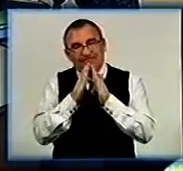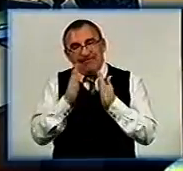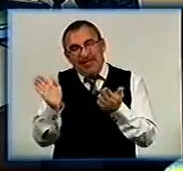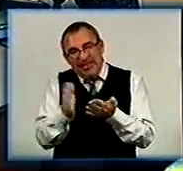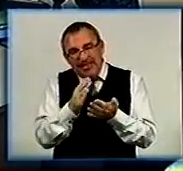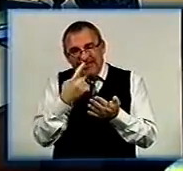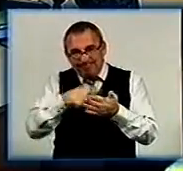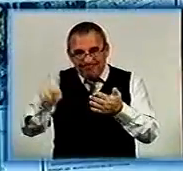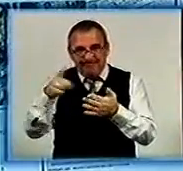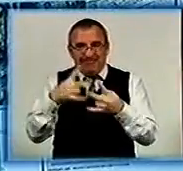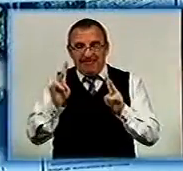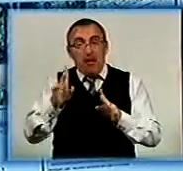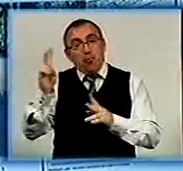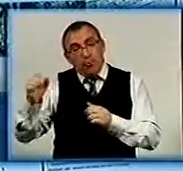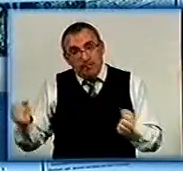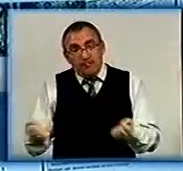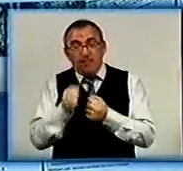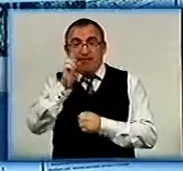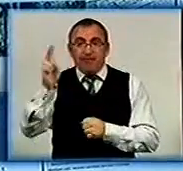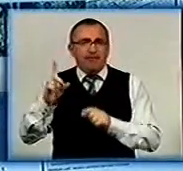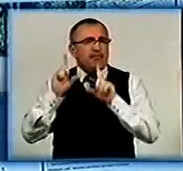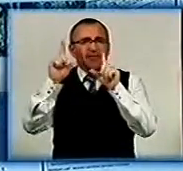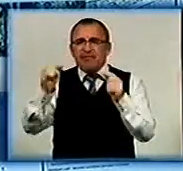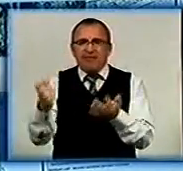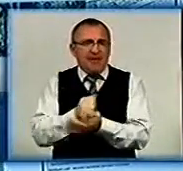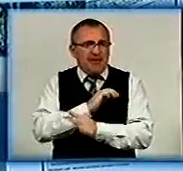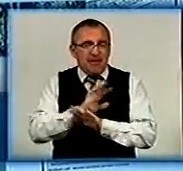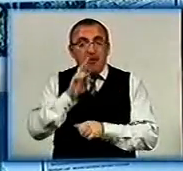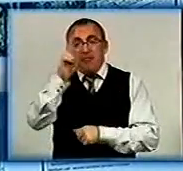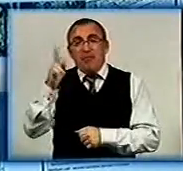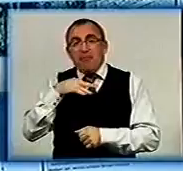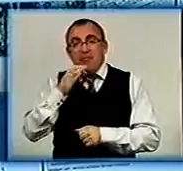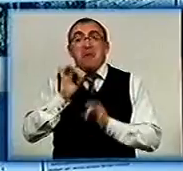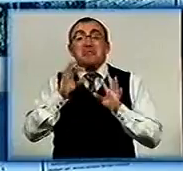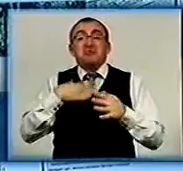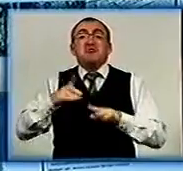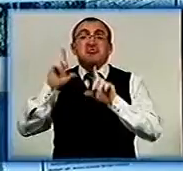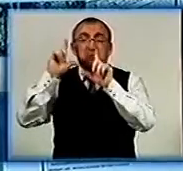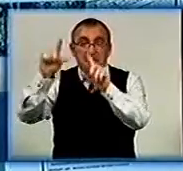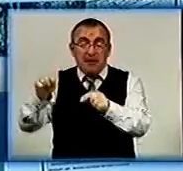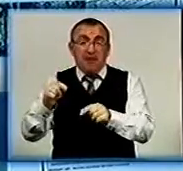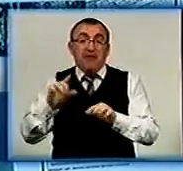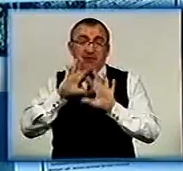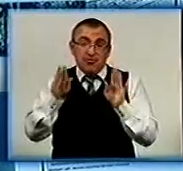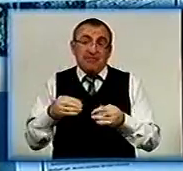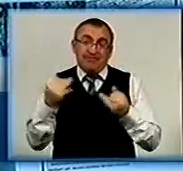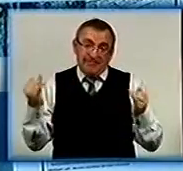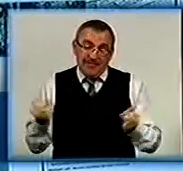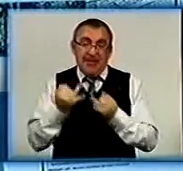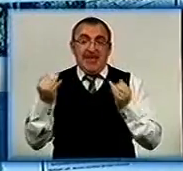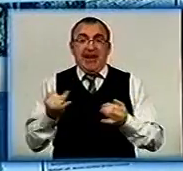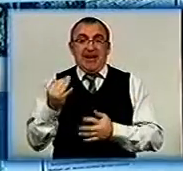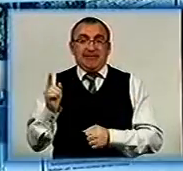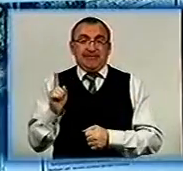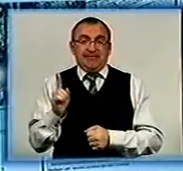а інші навпаки підтримували. Многі говорили, не доїдете. Многі говорили, чому ви туди їдете. Але все-таки інтерес і